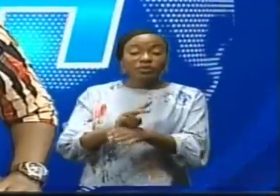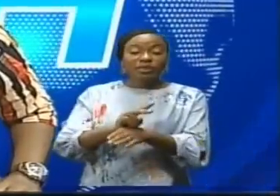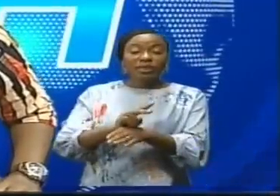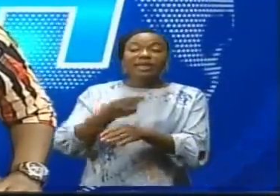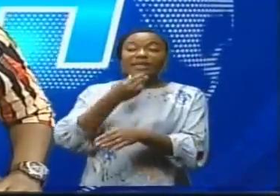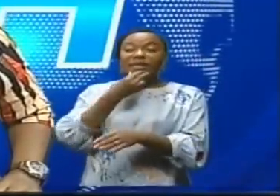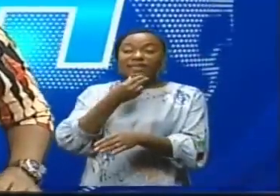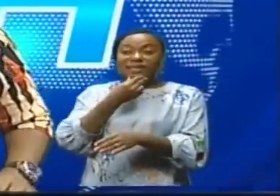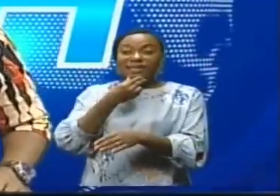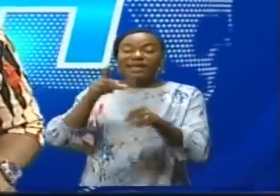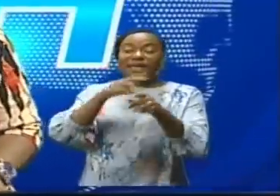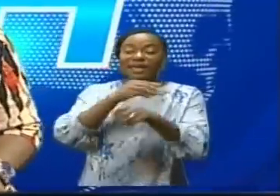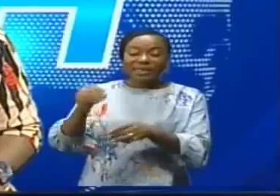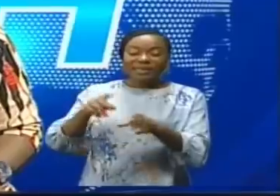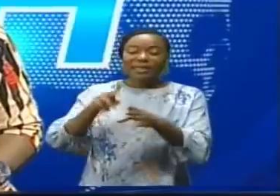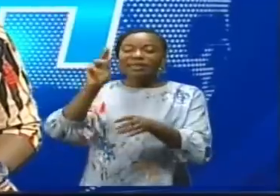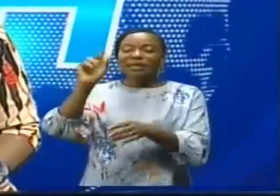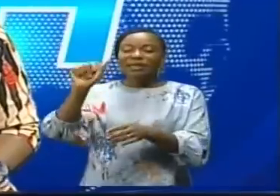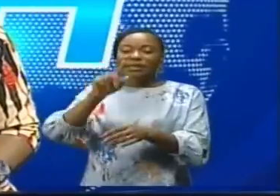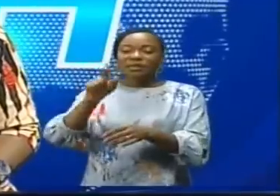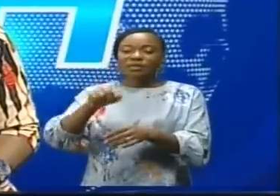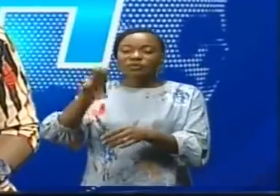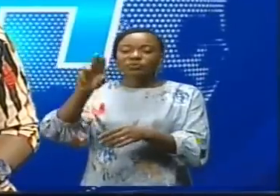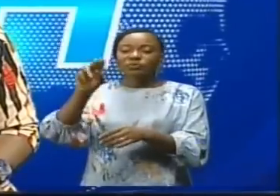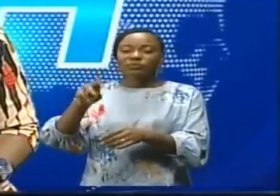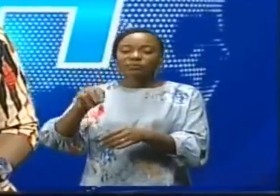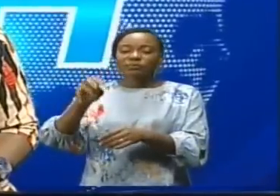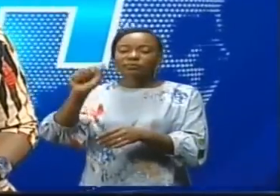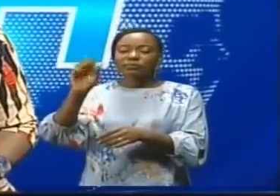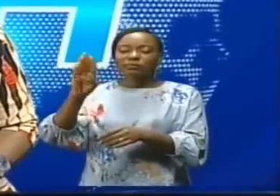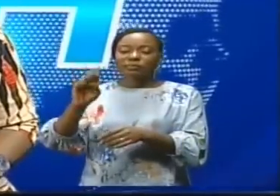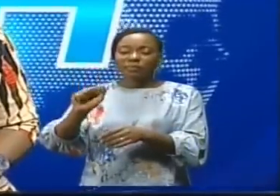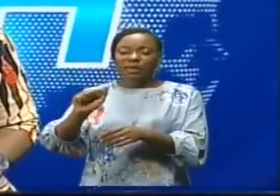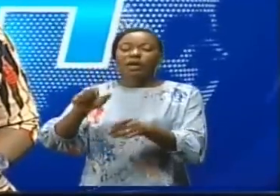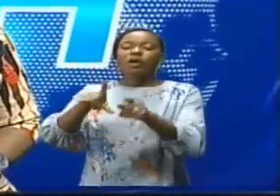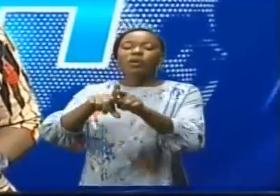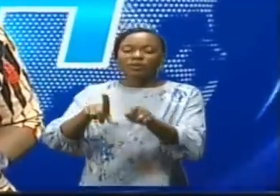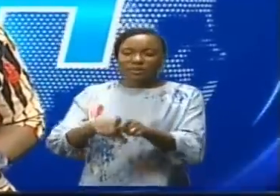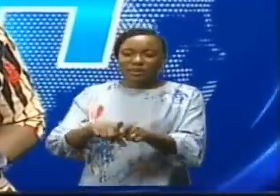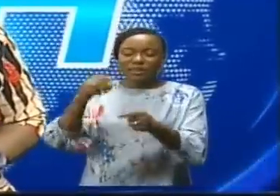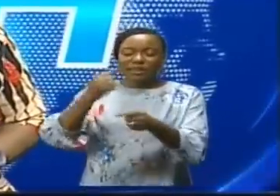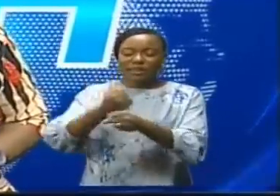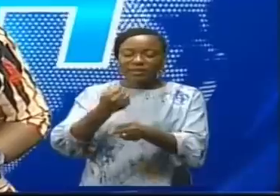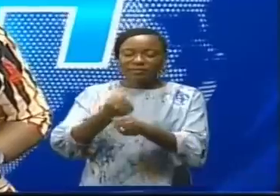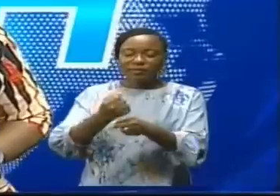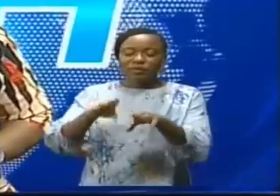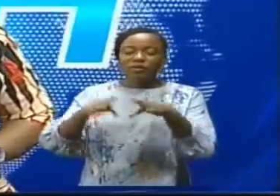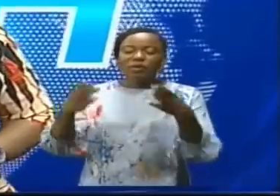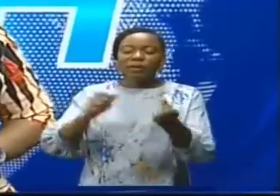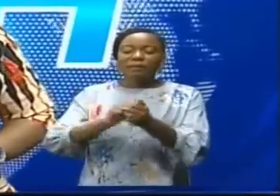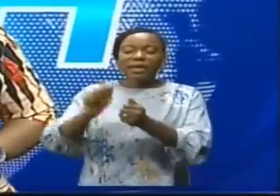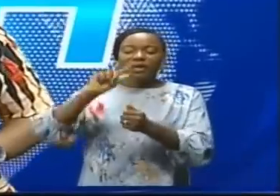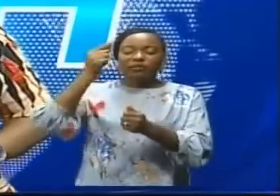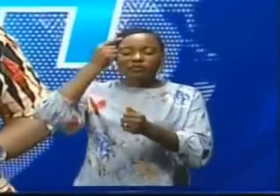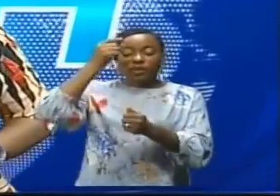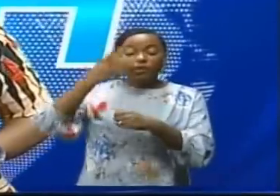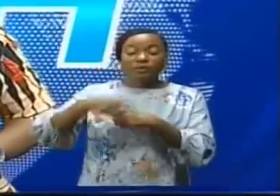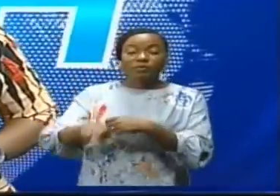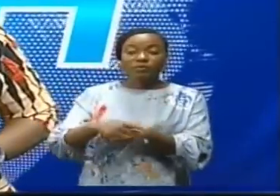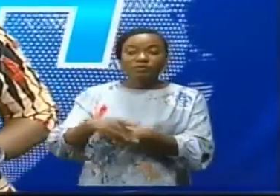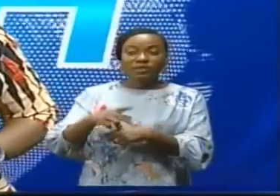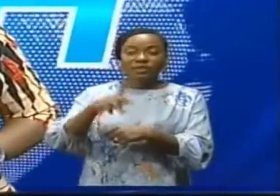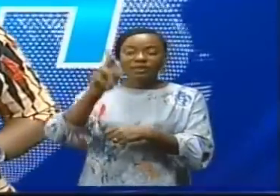et de Kazumba. Les travaux de son installation ont été lancés par le gouverneur de province,